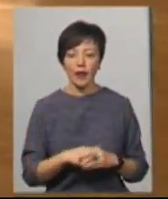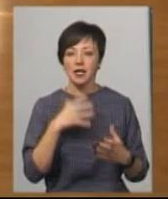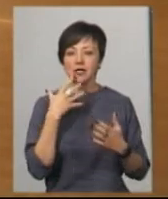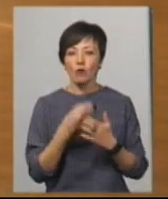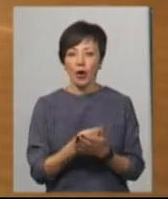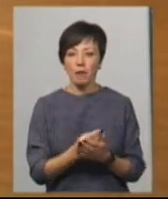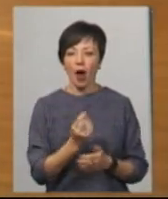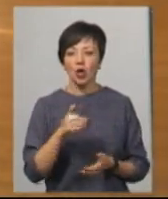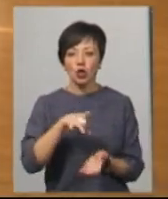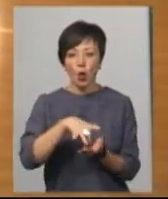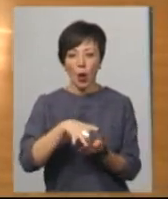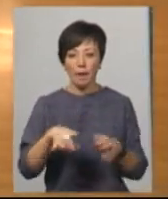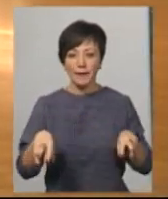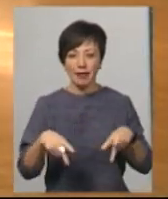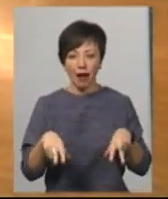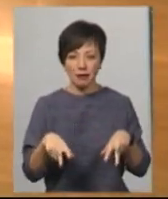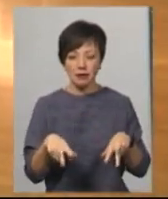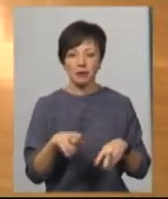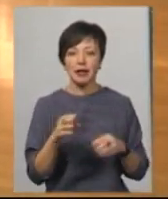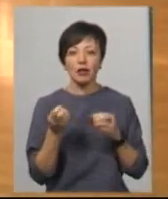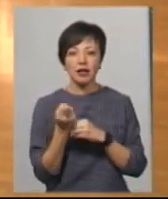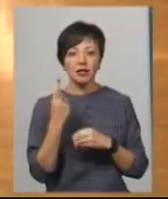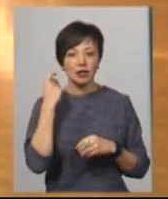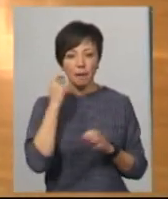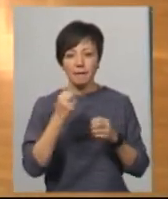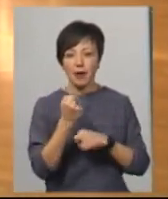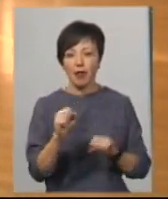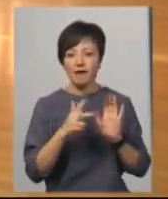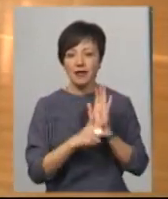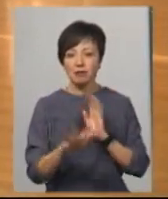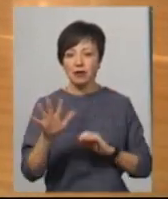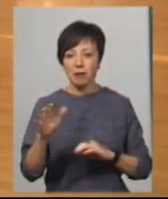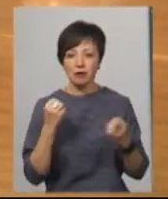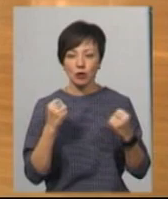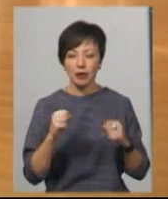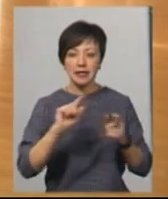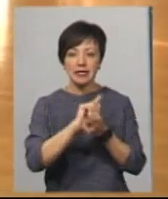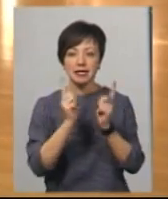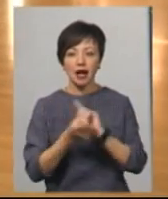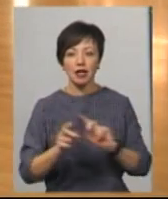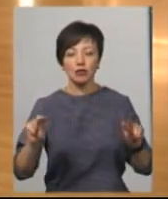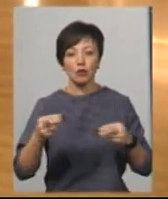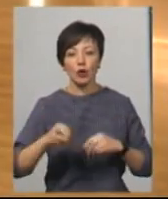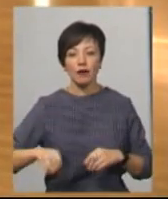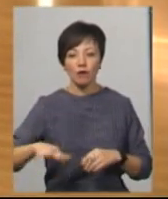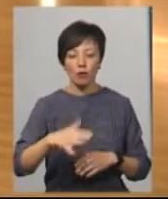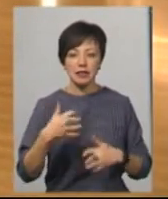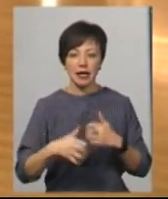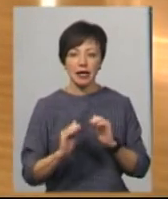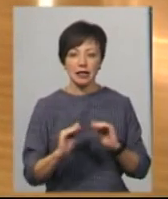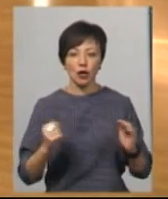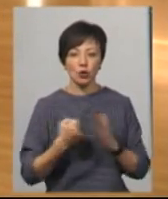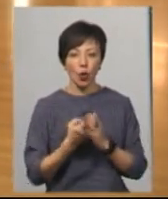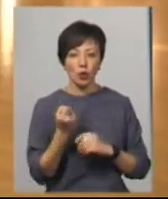сольним танцем 10-річна хмельничанка Кіра Єрьоменко перемогла 85 суперників і стала чемпіонкою Європи серед дітей до 11 років.